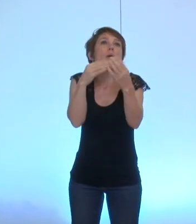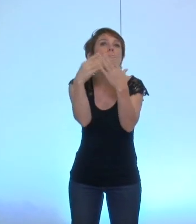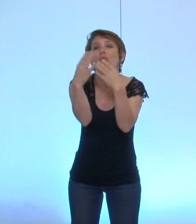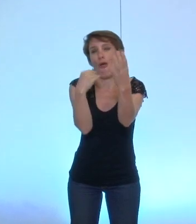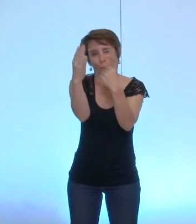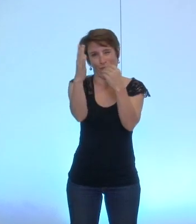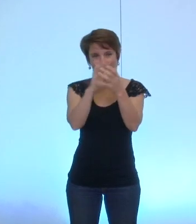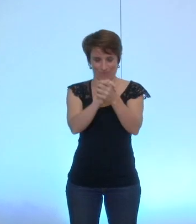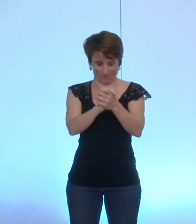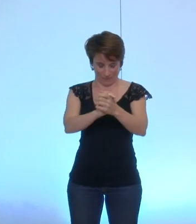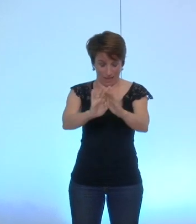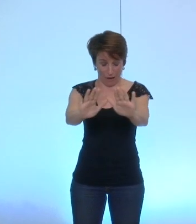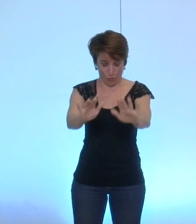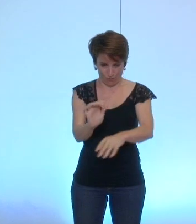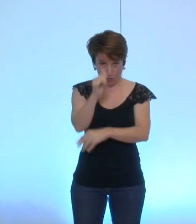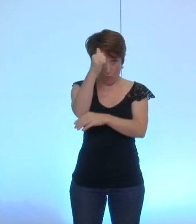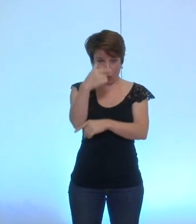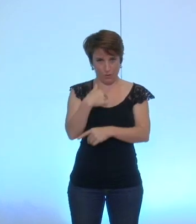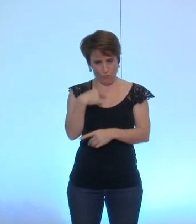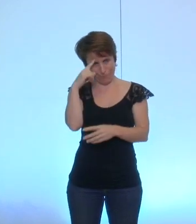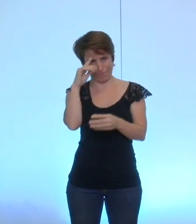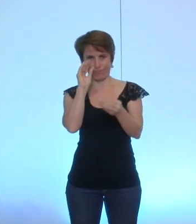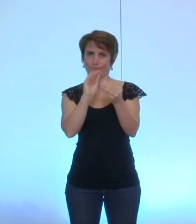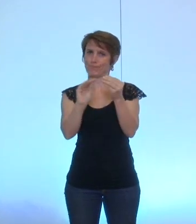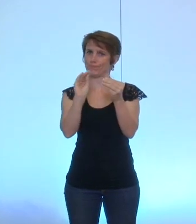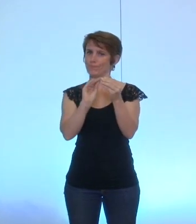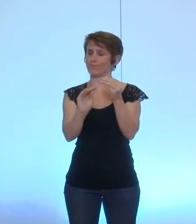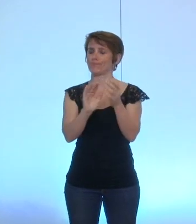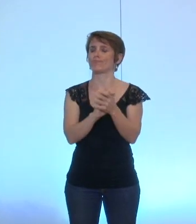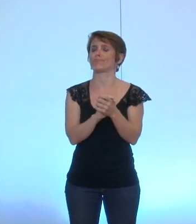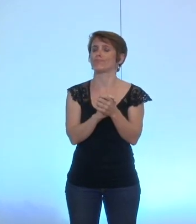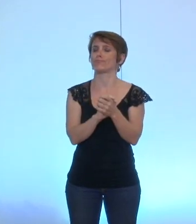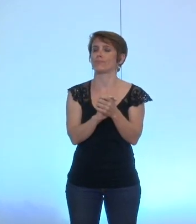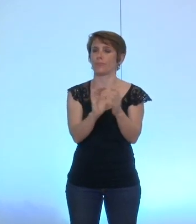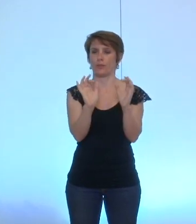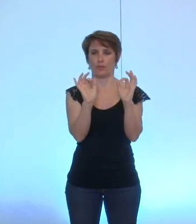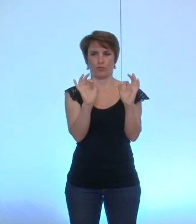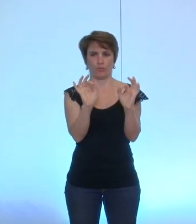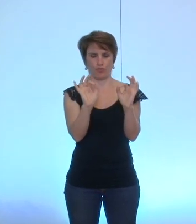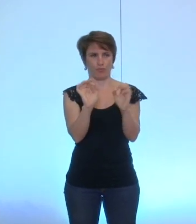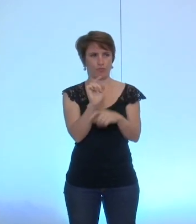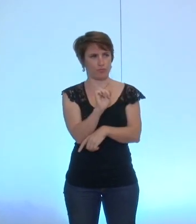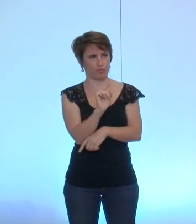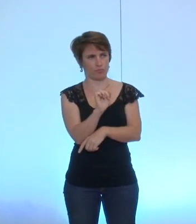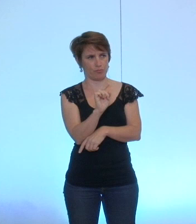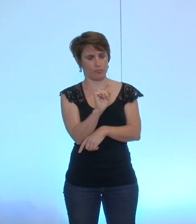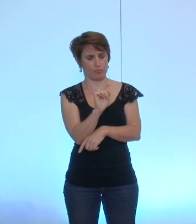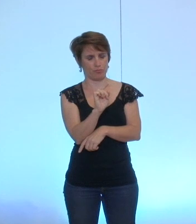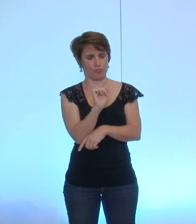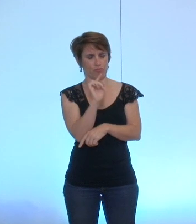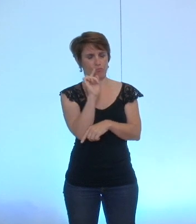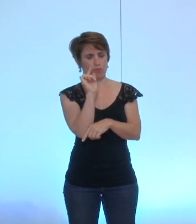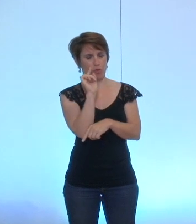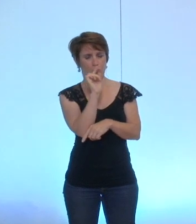d'abord je m'interroge puisque de fait vous l'avez porté à de nombreuses reprises et notamment au conseil